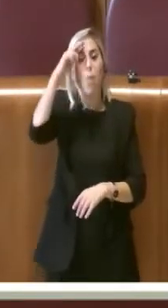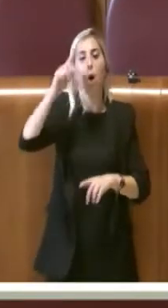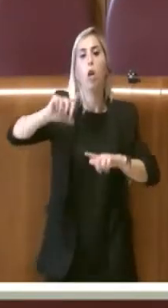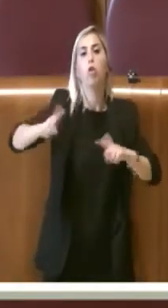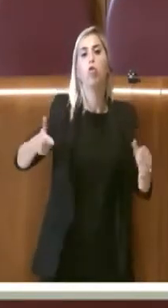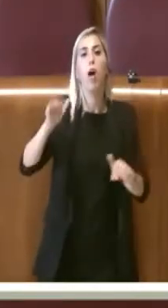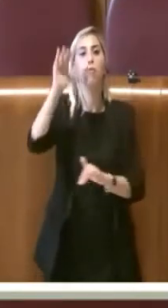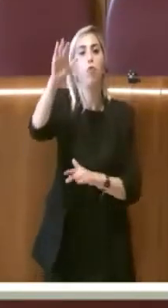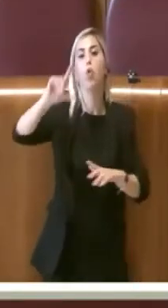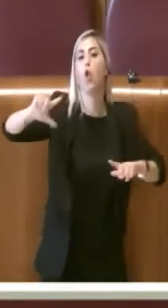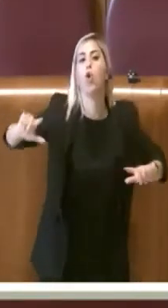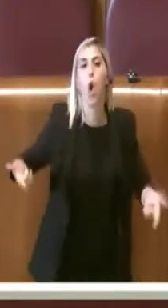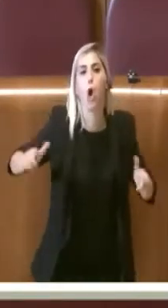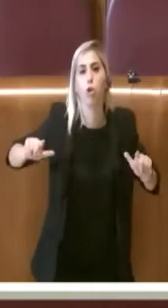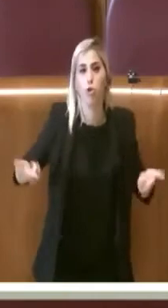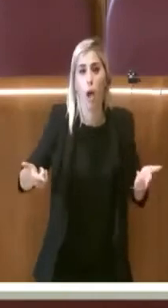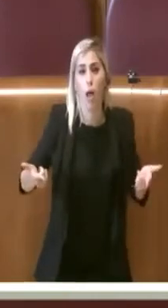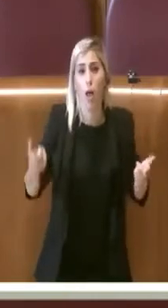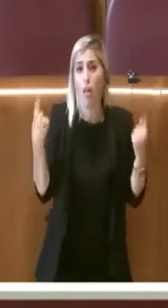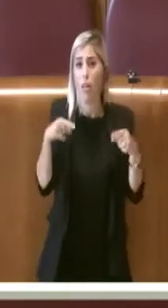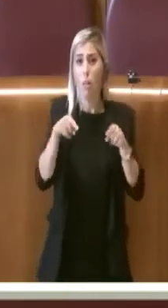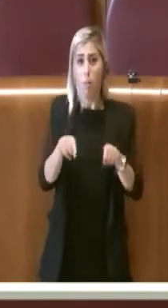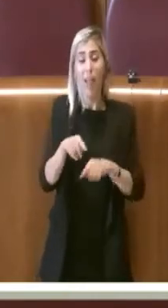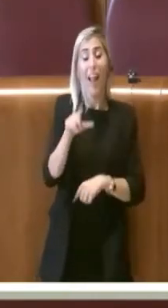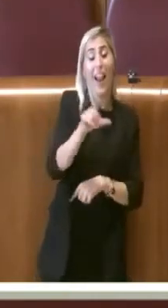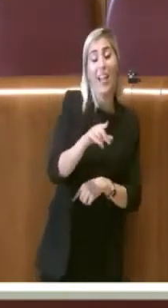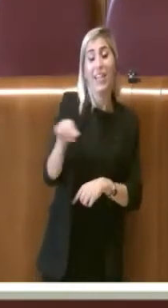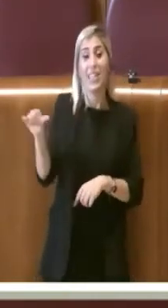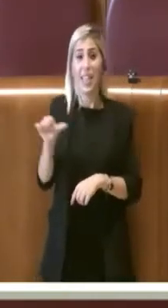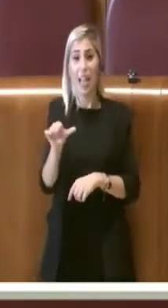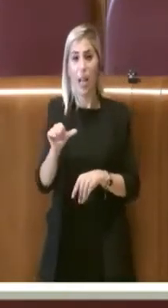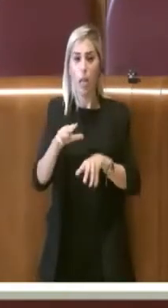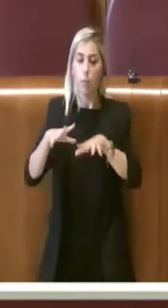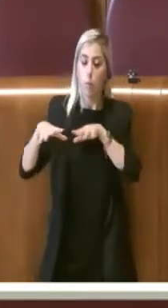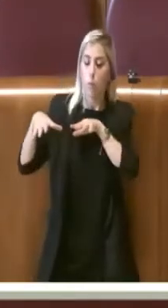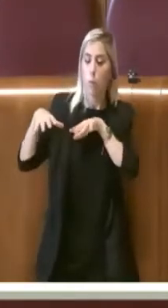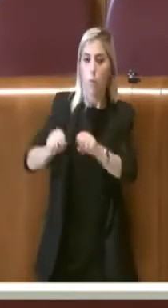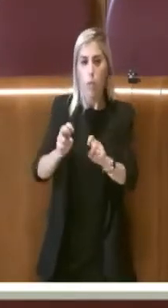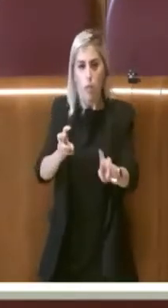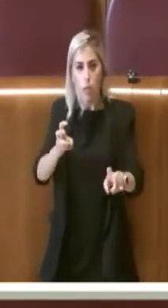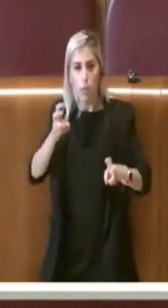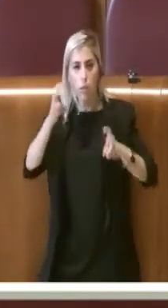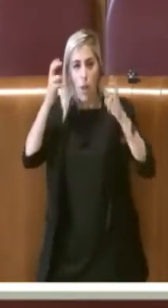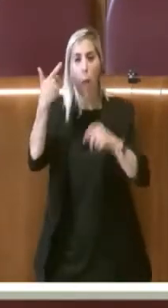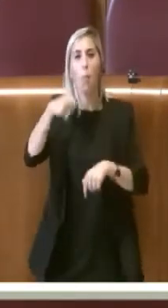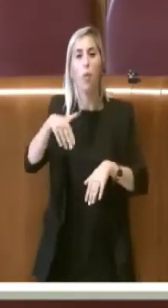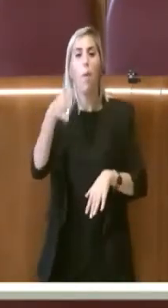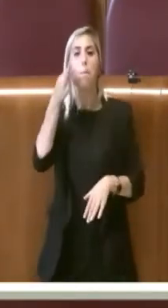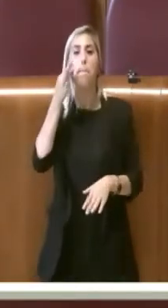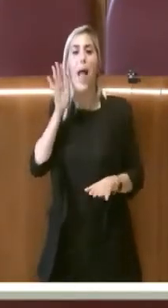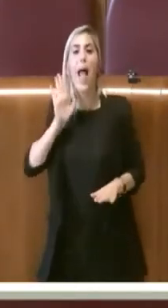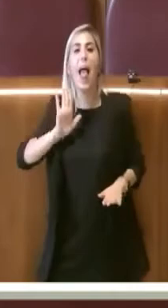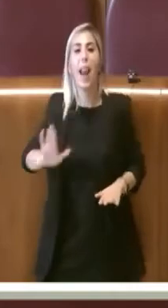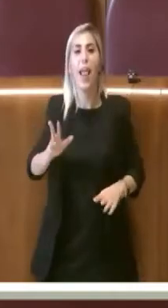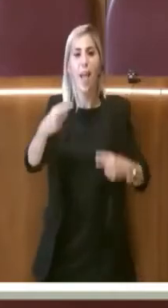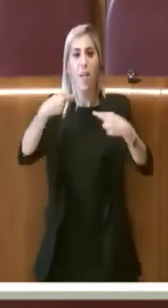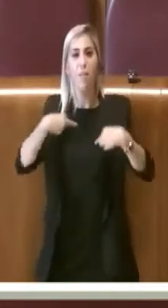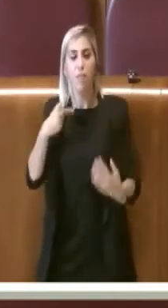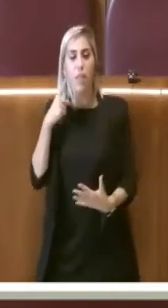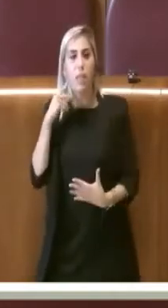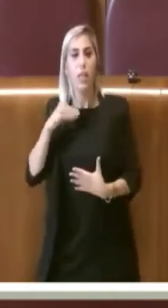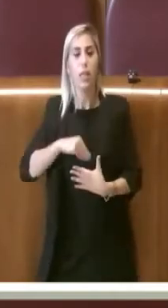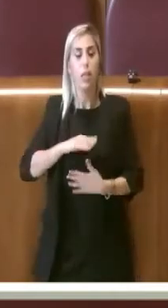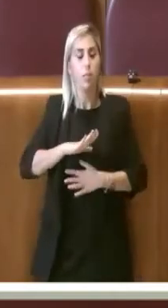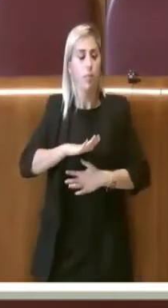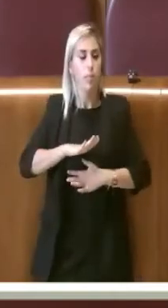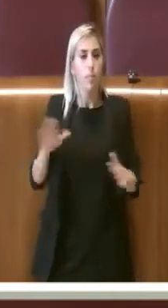futuro. Ecco, Leliana Segre si è impegnata perché l'ha vissuto sulla sua pelle, tristemente